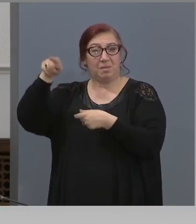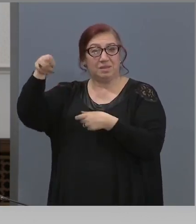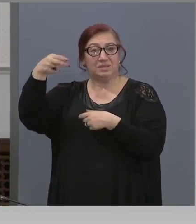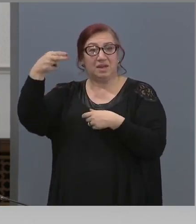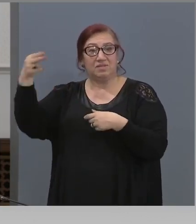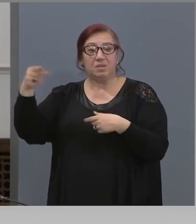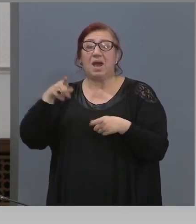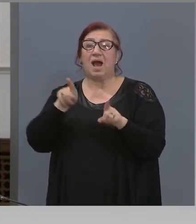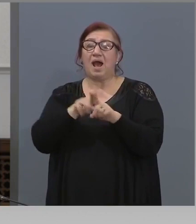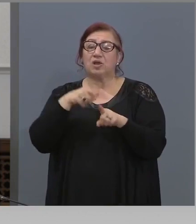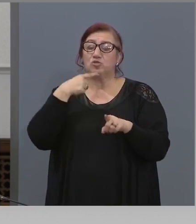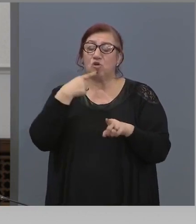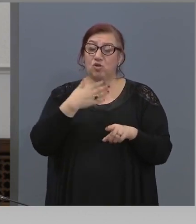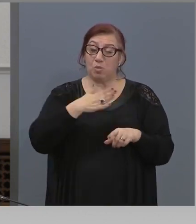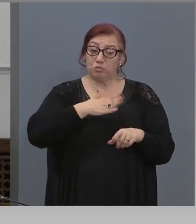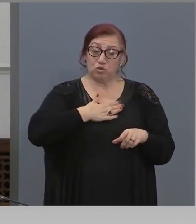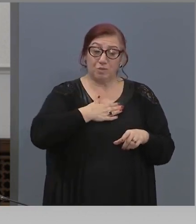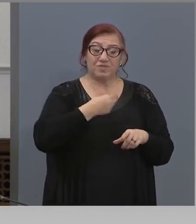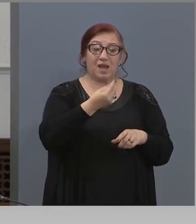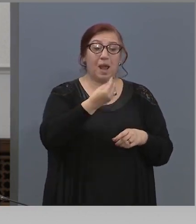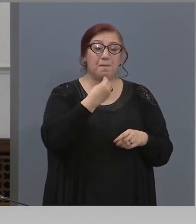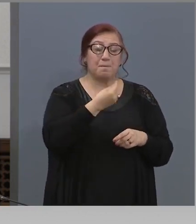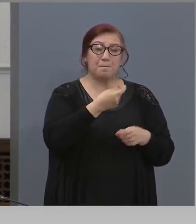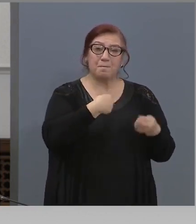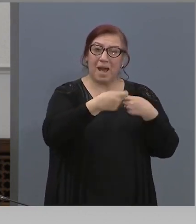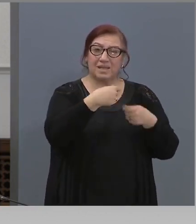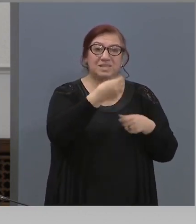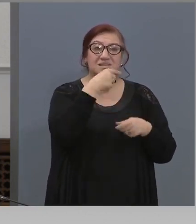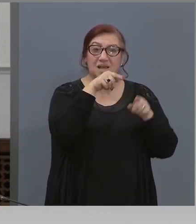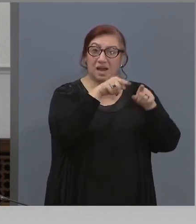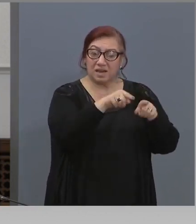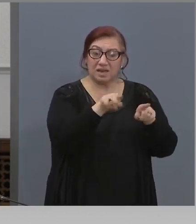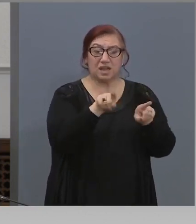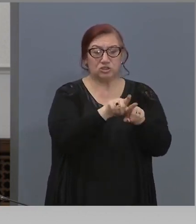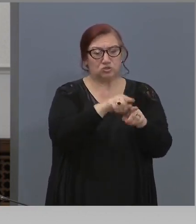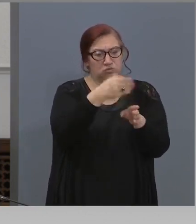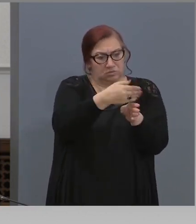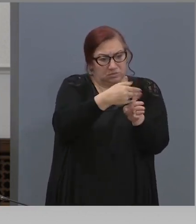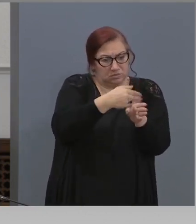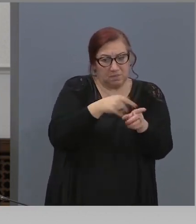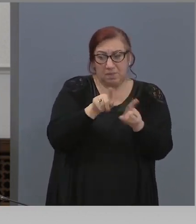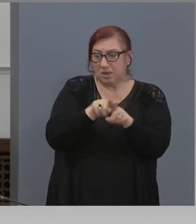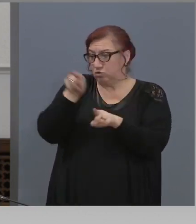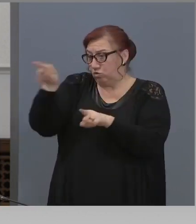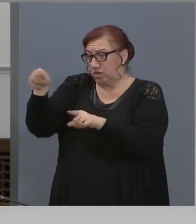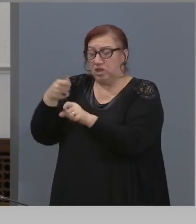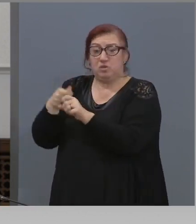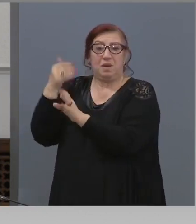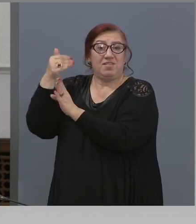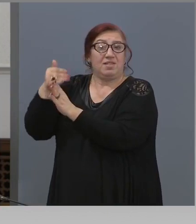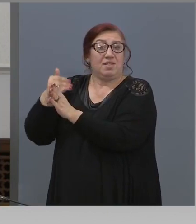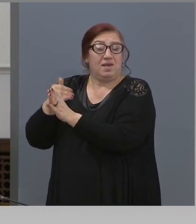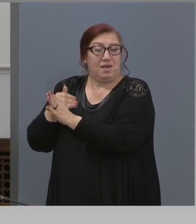собствениците на хранителни вериги и магазини, които, съгласно за поета, могат да осъществяват пърговска дейност.